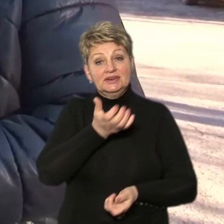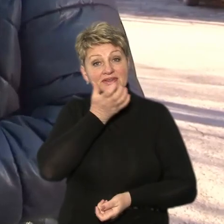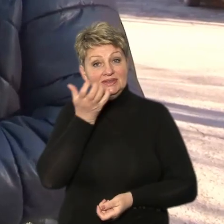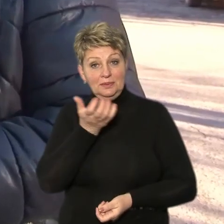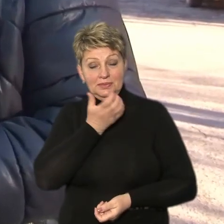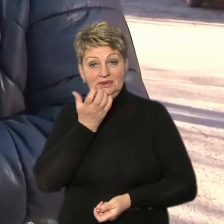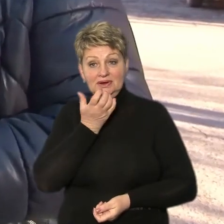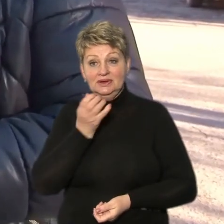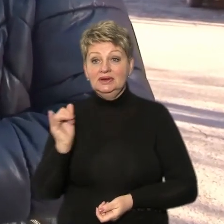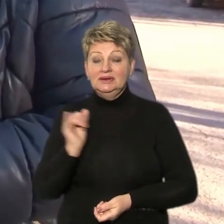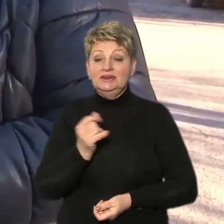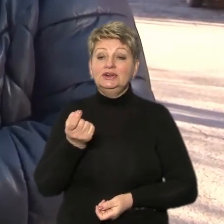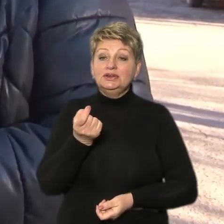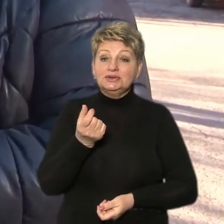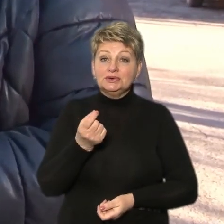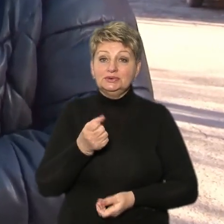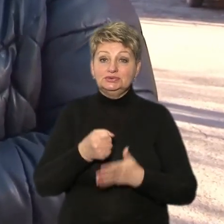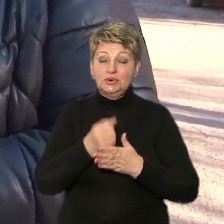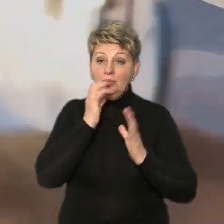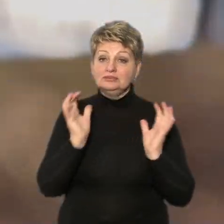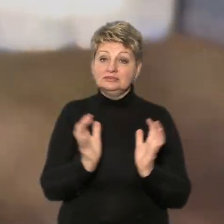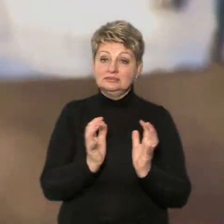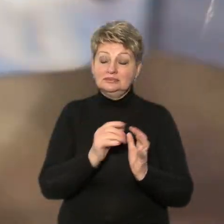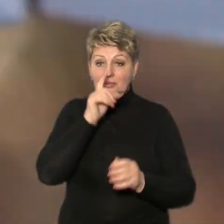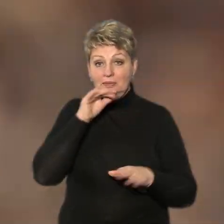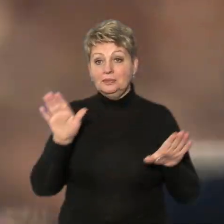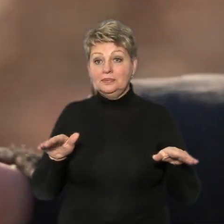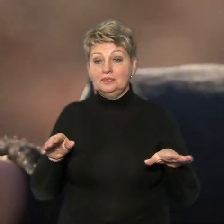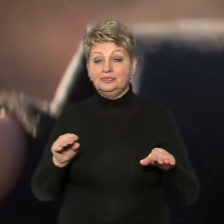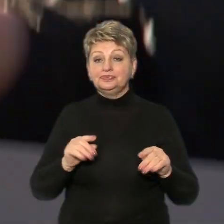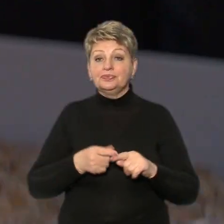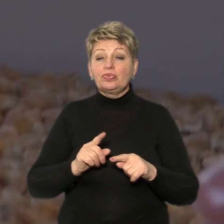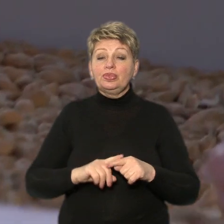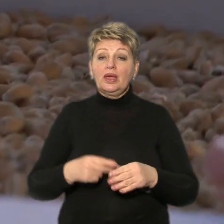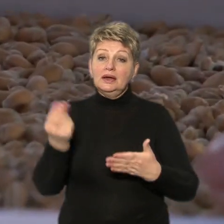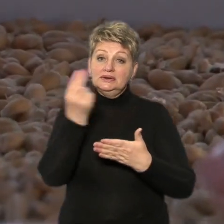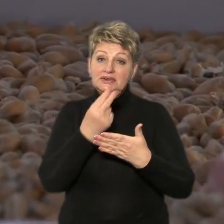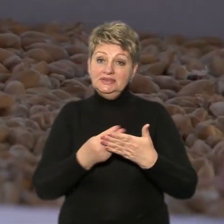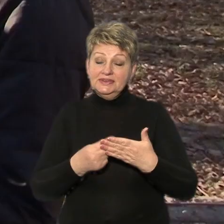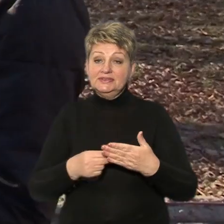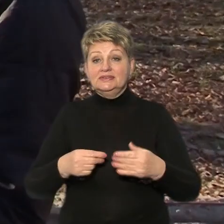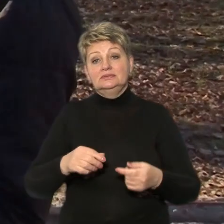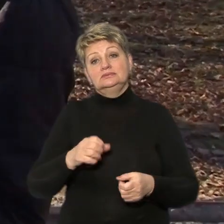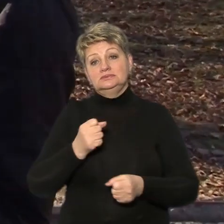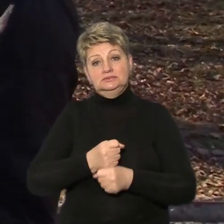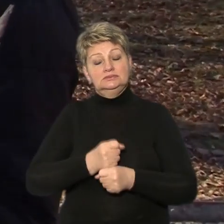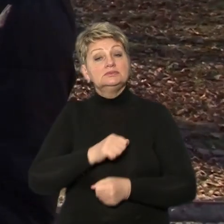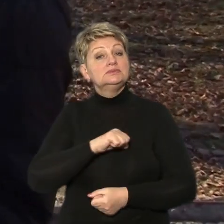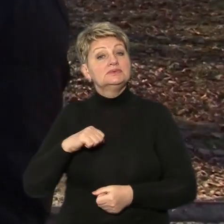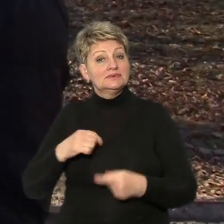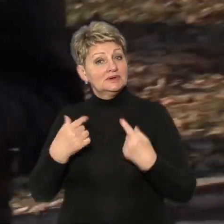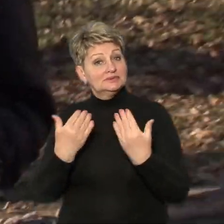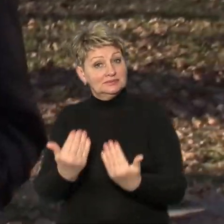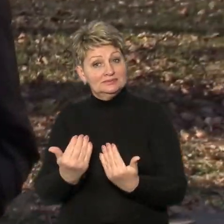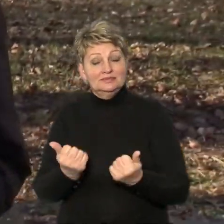опіки і птахам. Ескіз майбутньої годівнички намалювала самостійно, говорить шестикласниця Марія